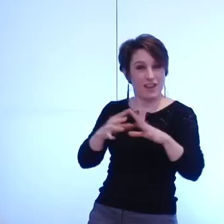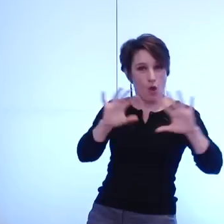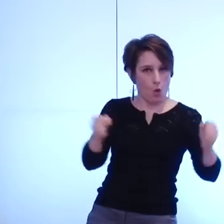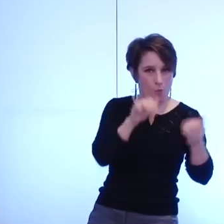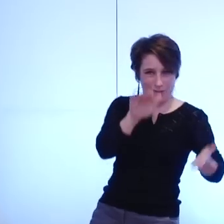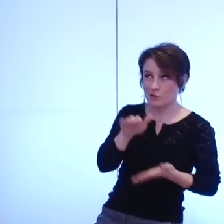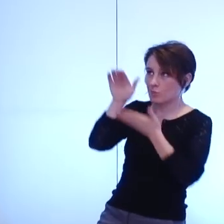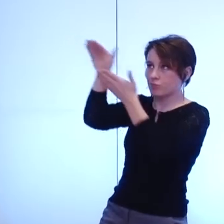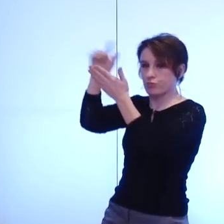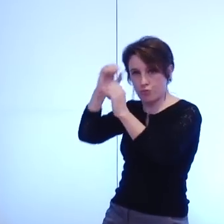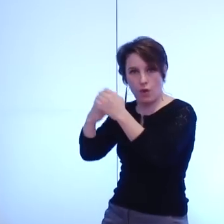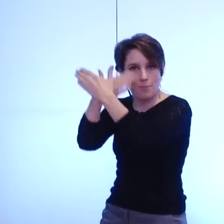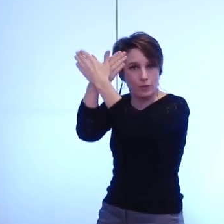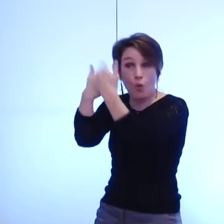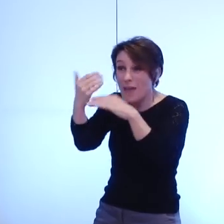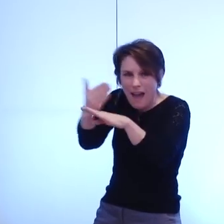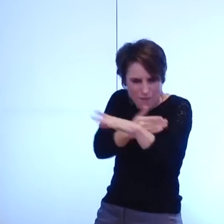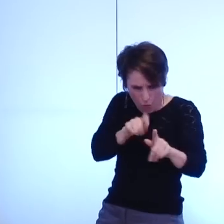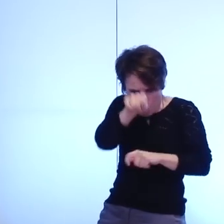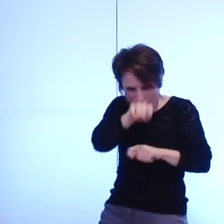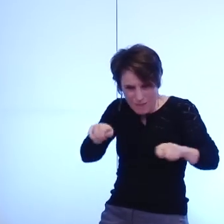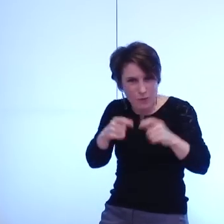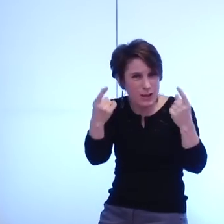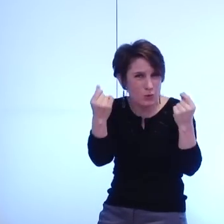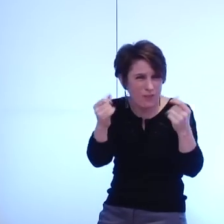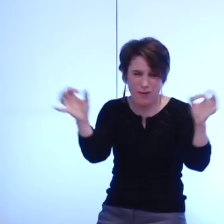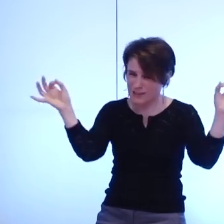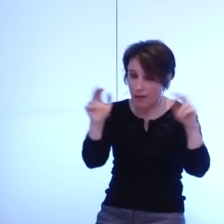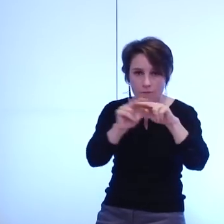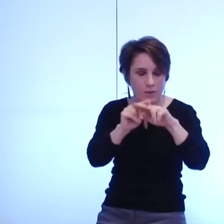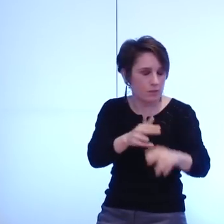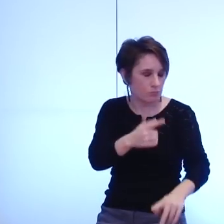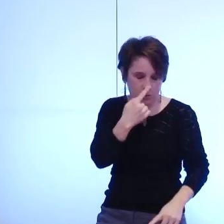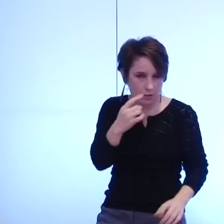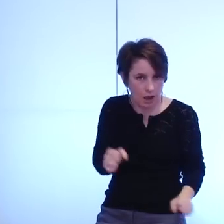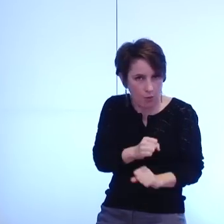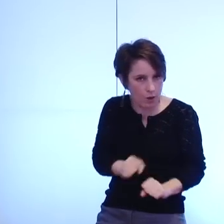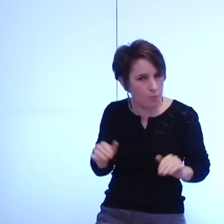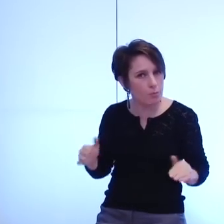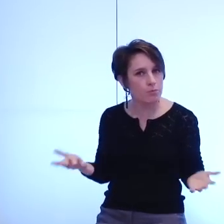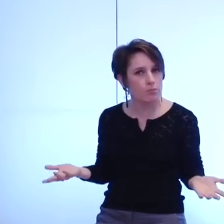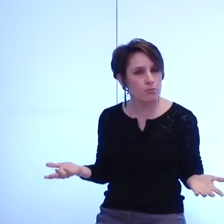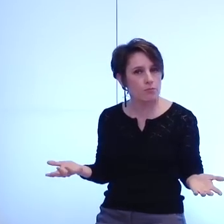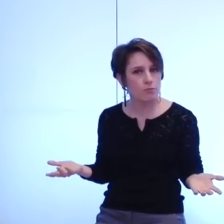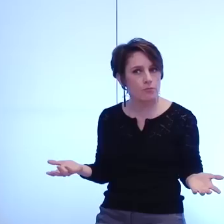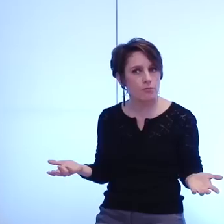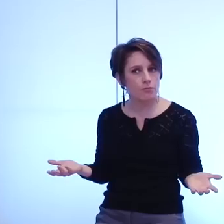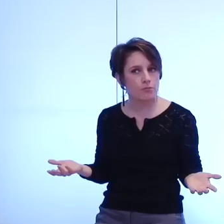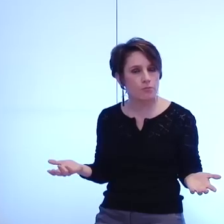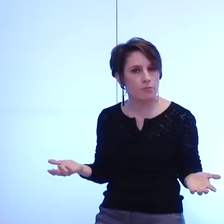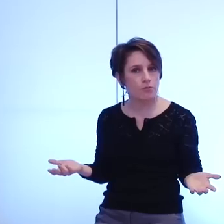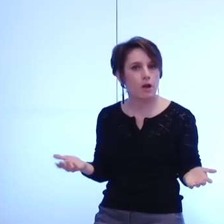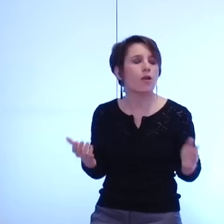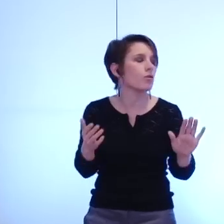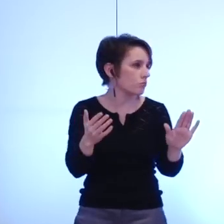sans qu'aucune évaluation financière n'ait été entreprise alors certes je sais que la clé ne peut travailler